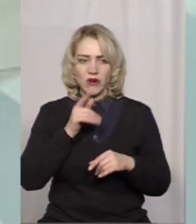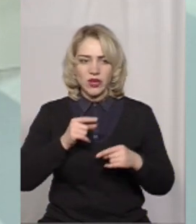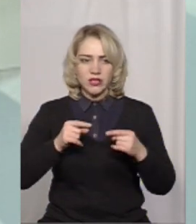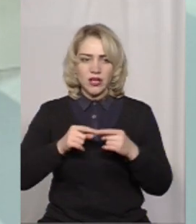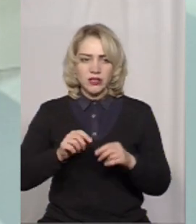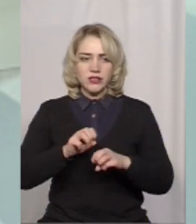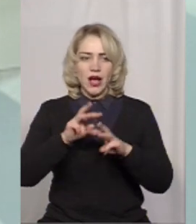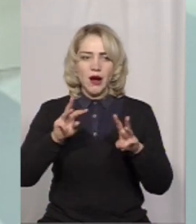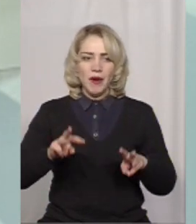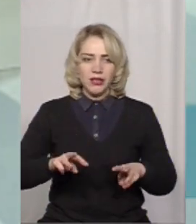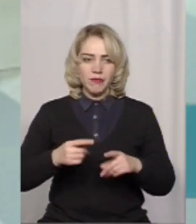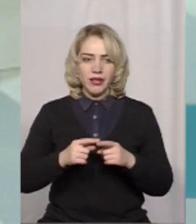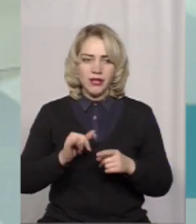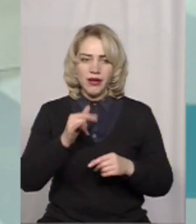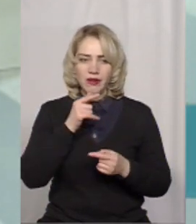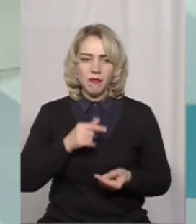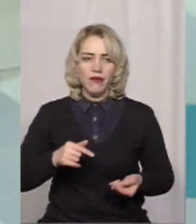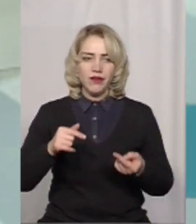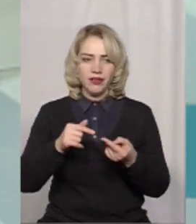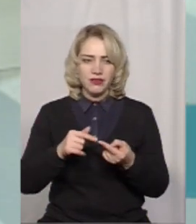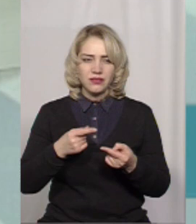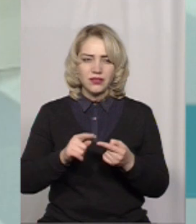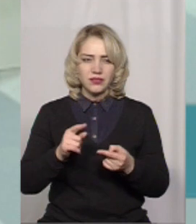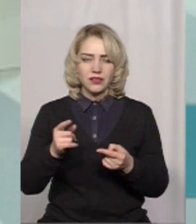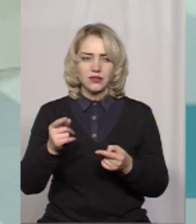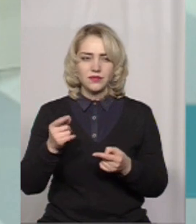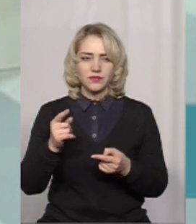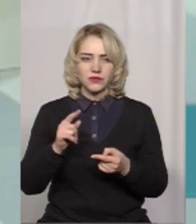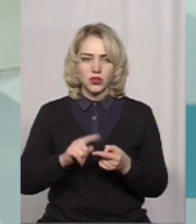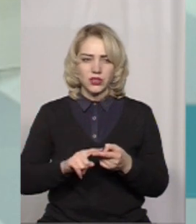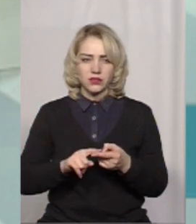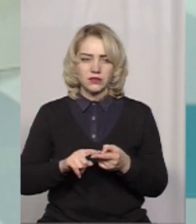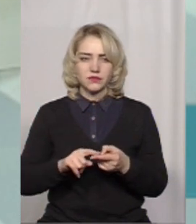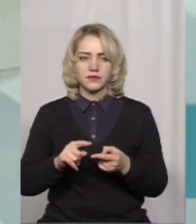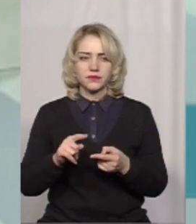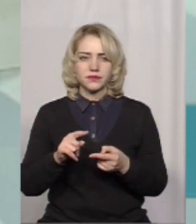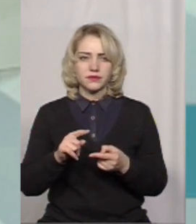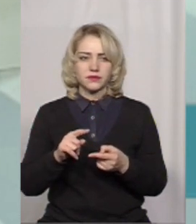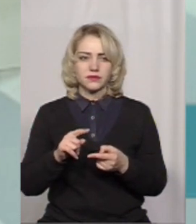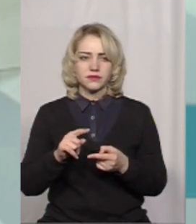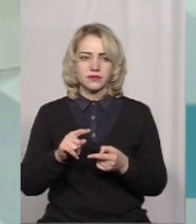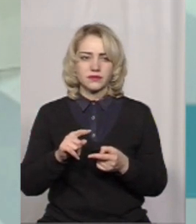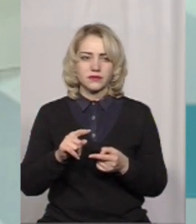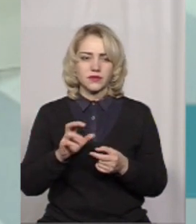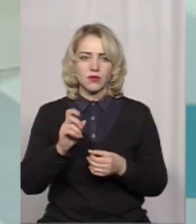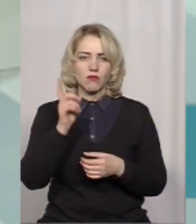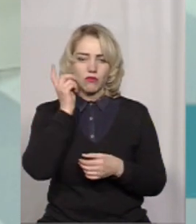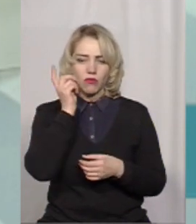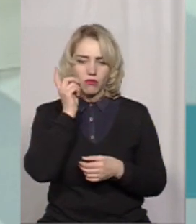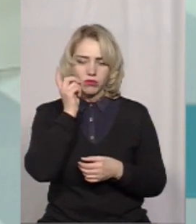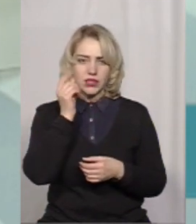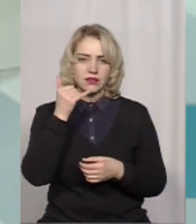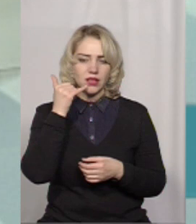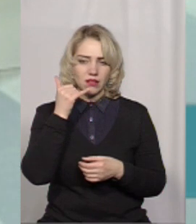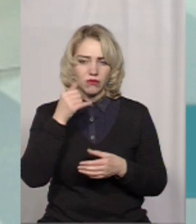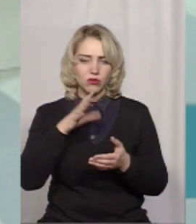забезпечення і відповідність на виклики є важливою умовою. І, відповідно, було придбано мобільний телефон з карткою.